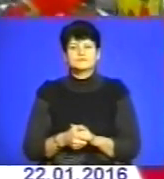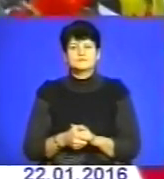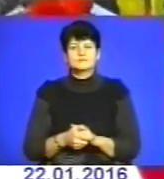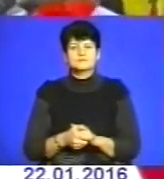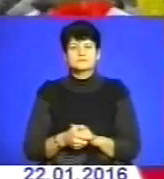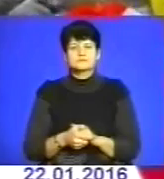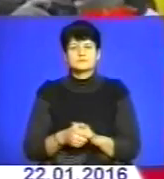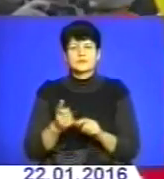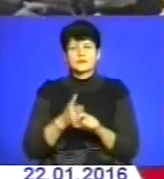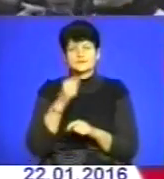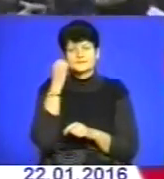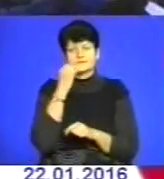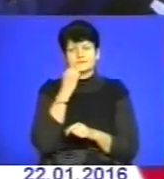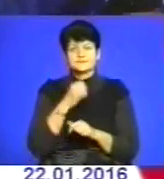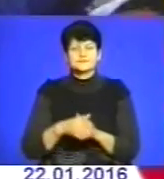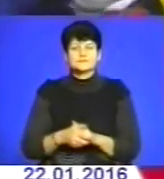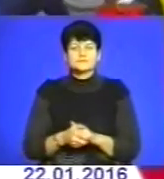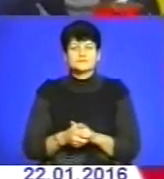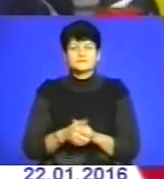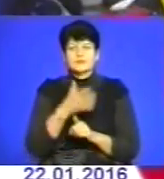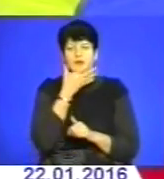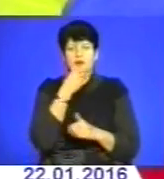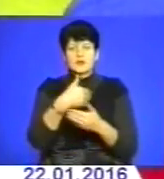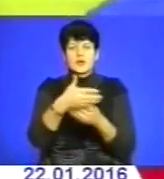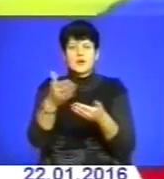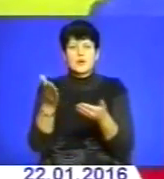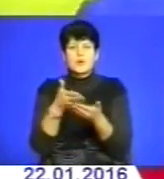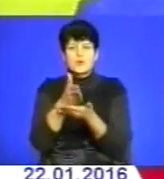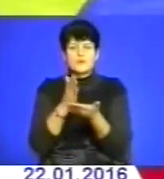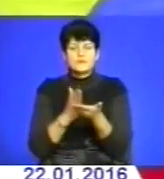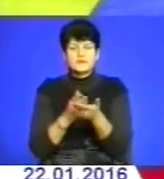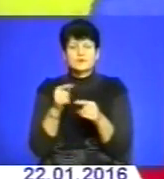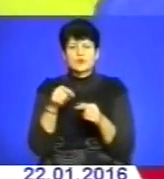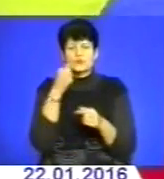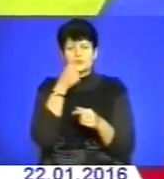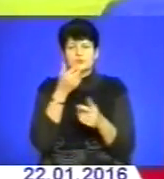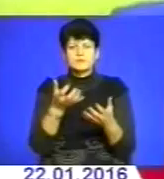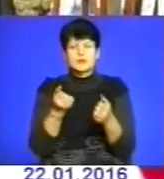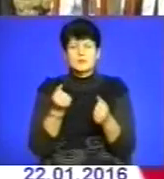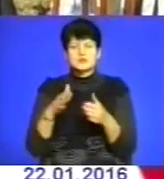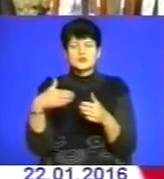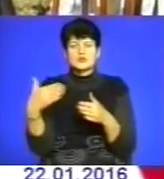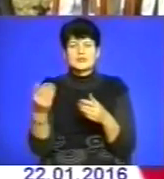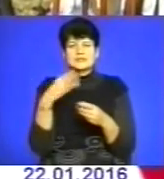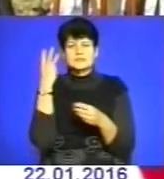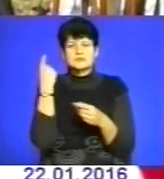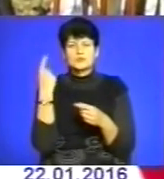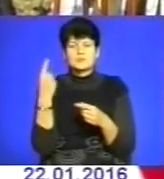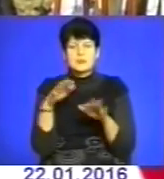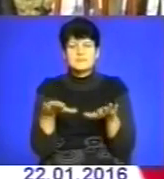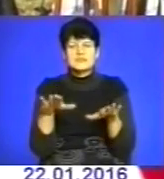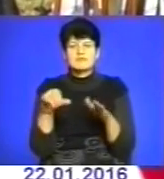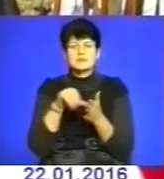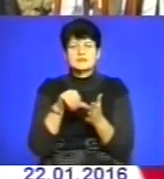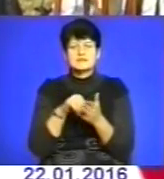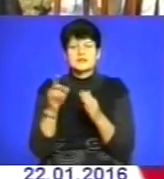Дуже дякую. О, гарний каравай. Цьогоріч приймаюча сторона свята – Хмельниччина. Місцеві представники духовенства